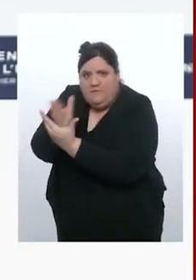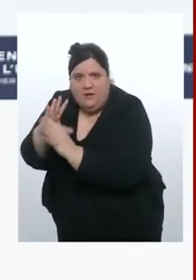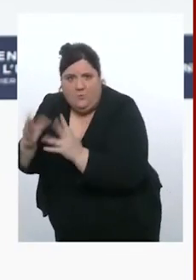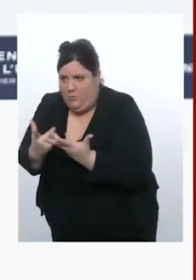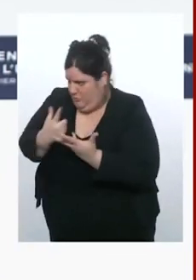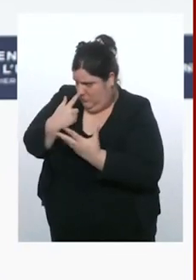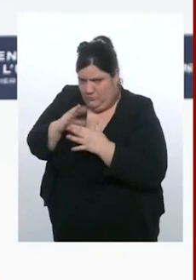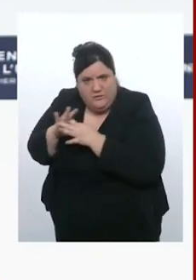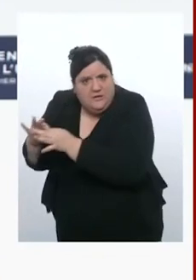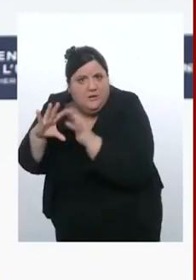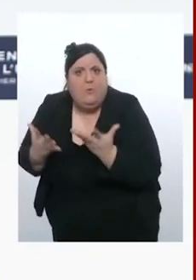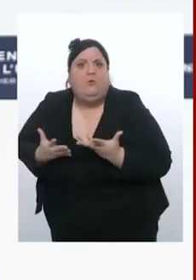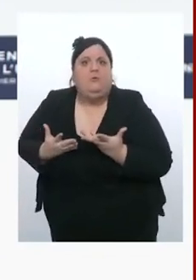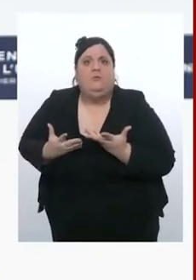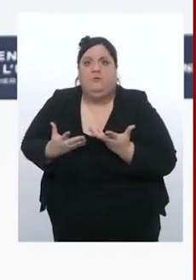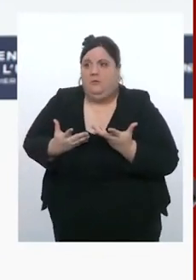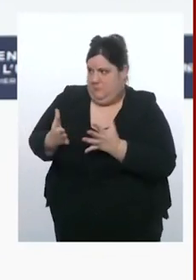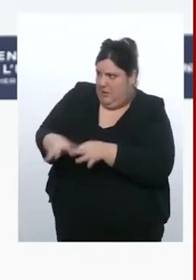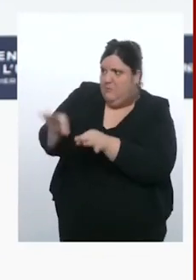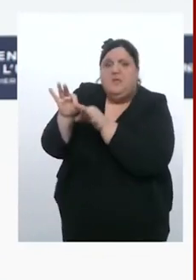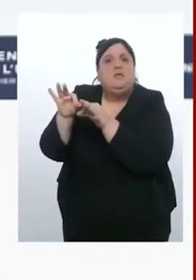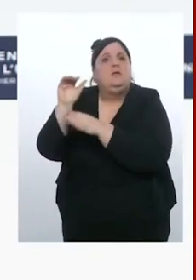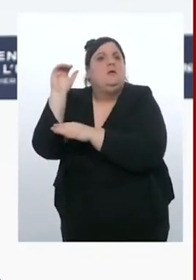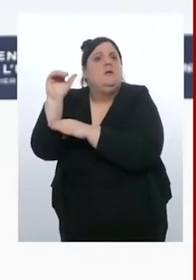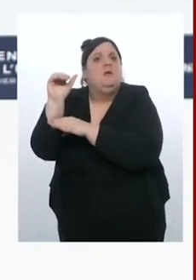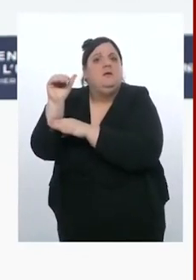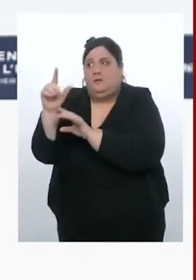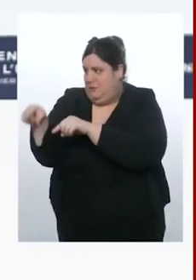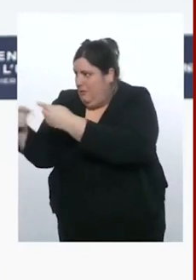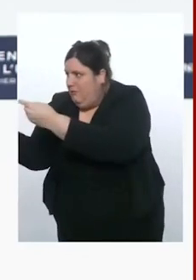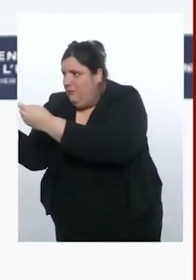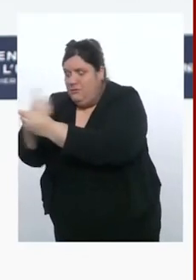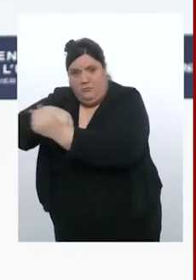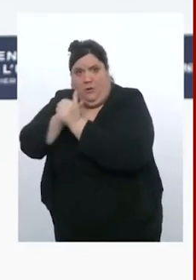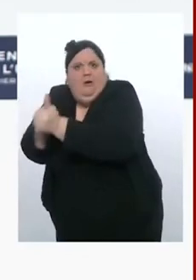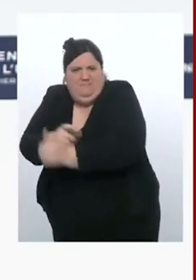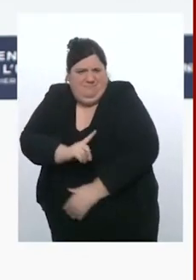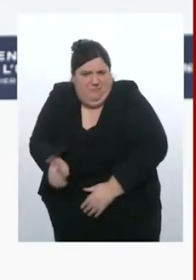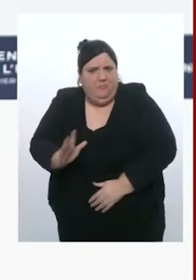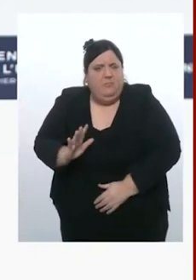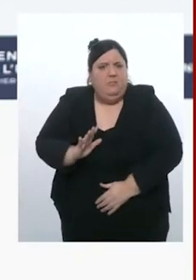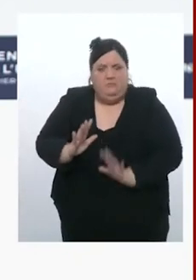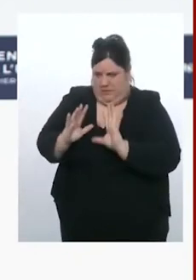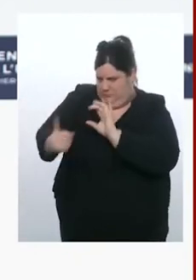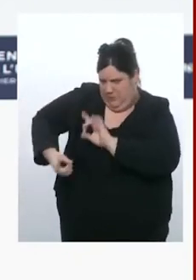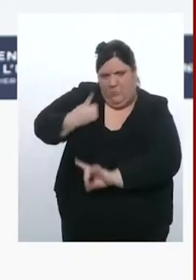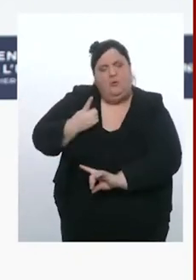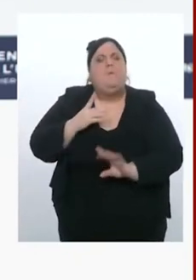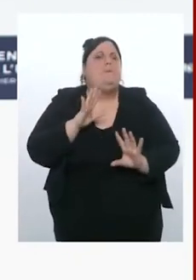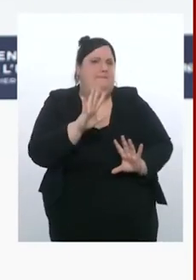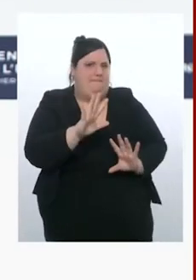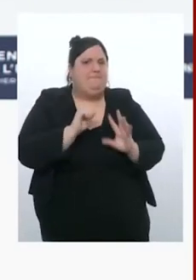personne. Mais je vous dis simplement que l'esprit qui régnait ce soir, c'est qu'autour de 5 actions que j'ai évoquées, le consensus était là